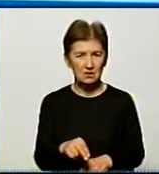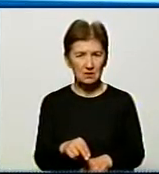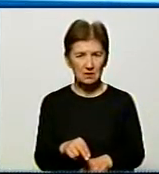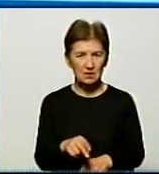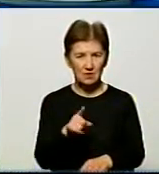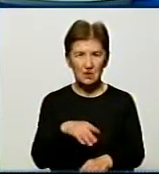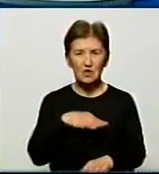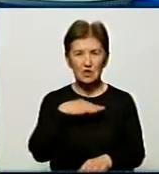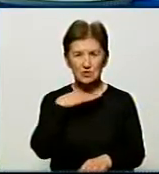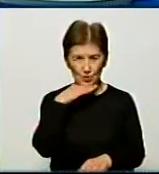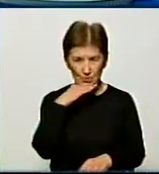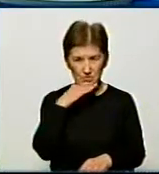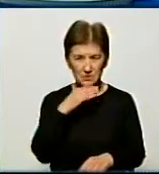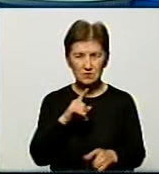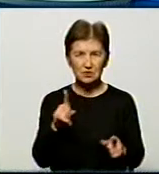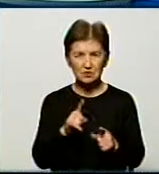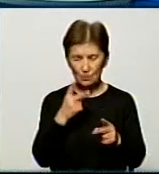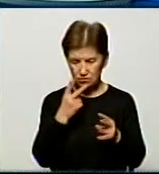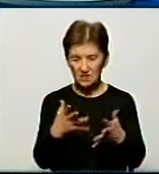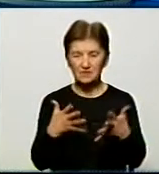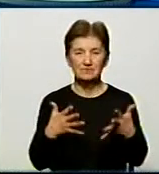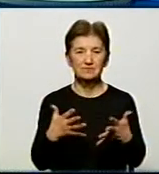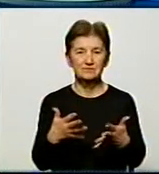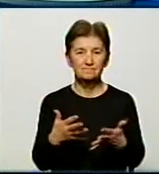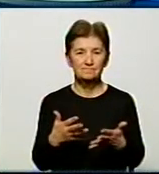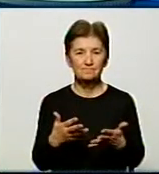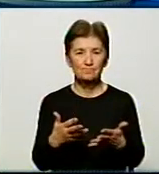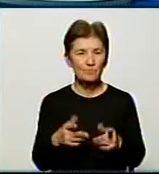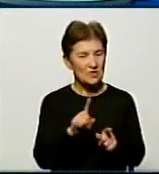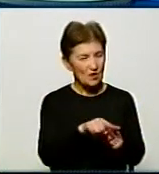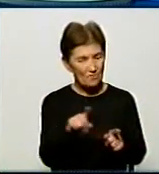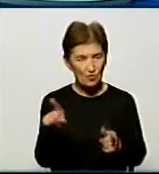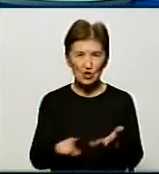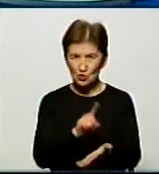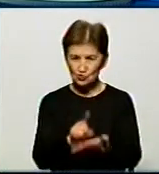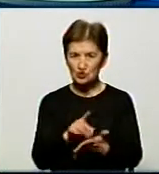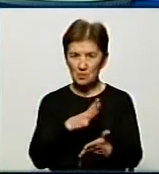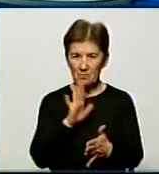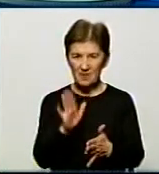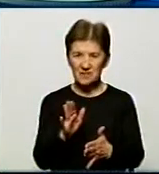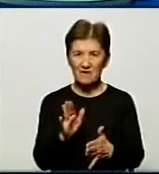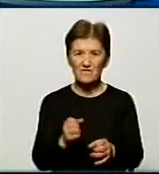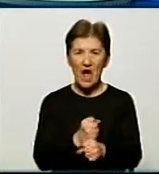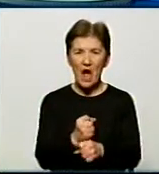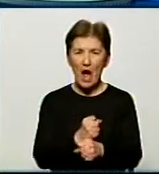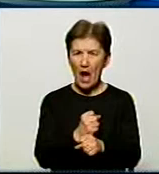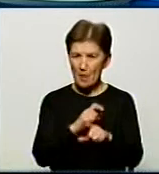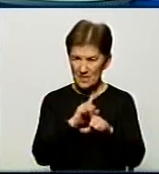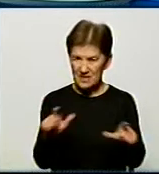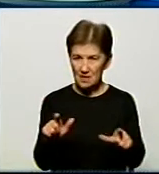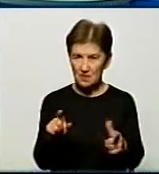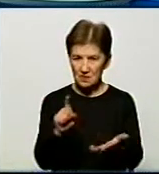Це достатній механізм діагностування грипу. Вони мають бути присутні в аптеках так само, як і вакцина від грипу?